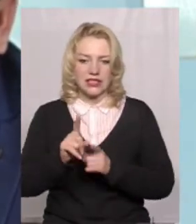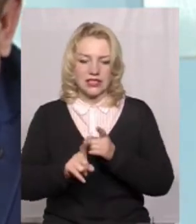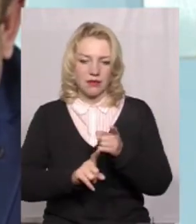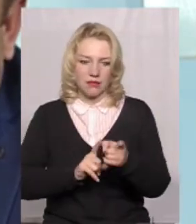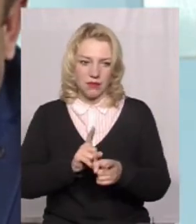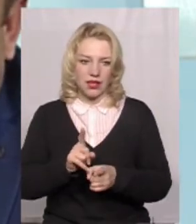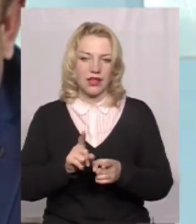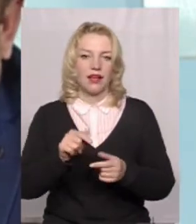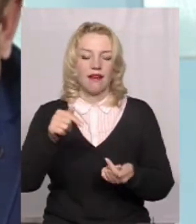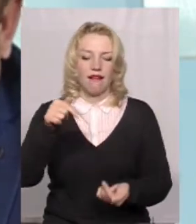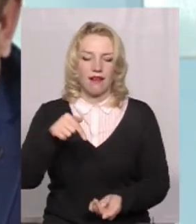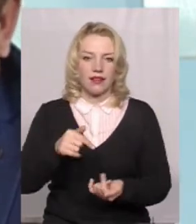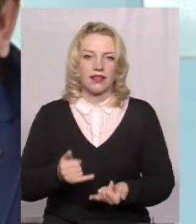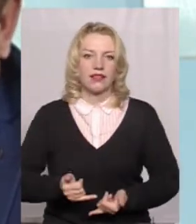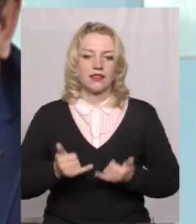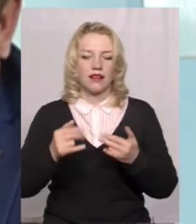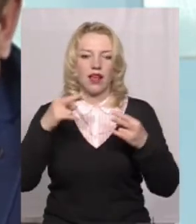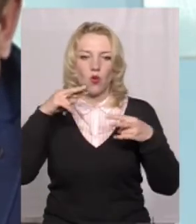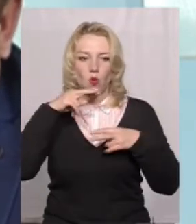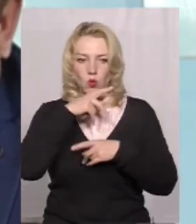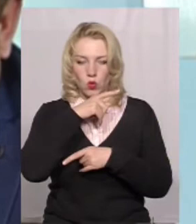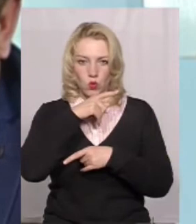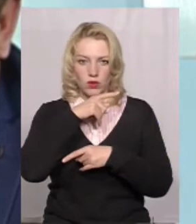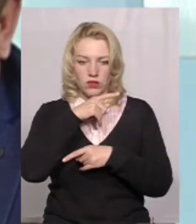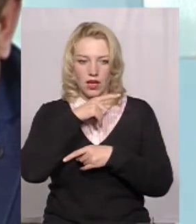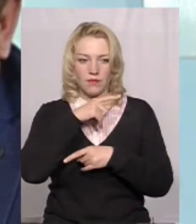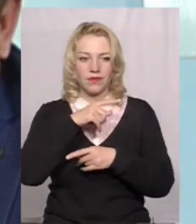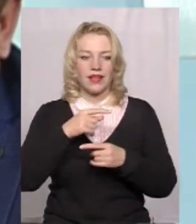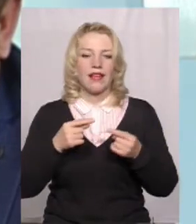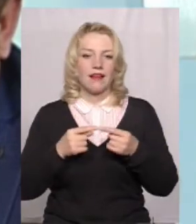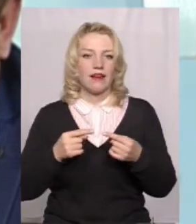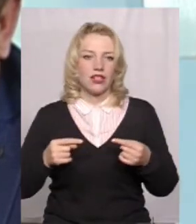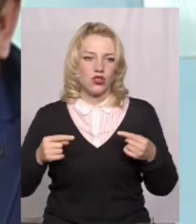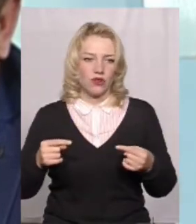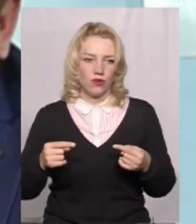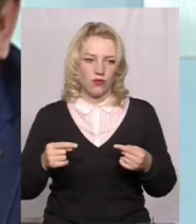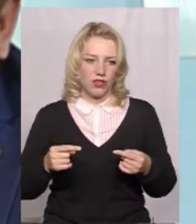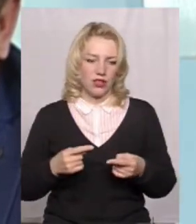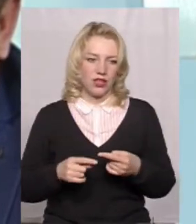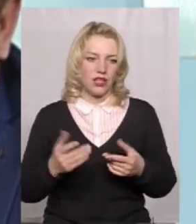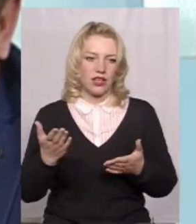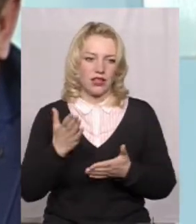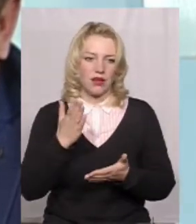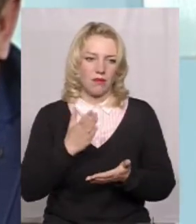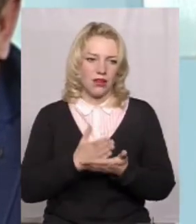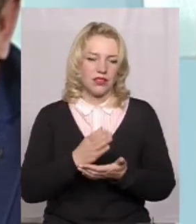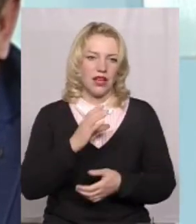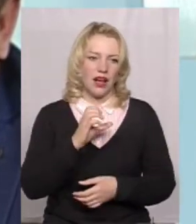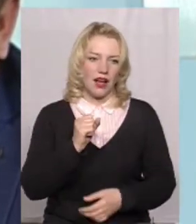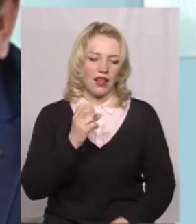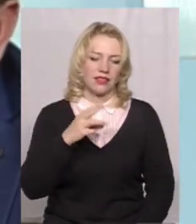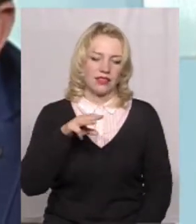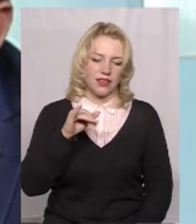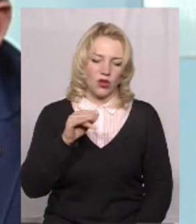зміни характерні для утруєння речовинами, які мають антикуляційну дію.